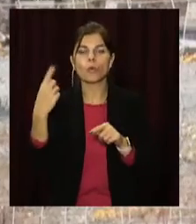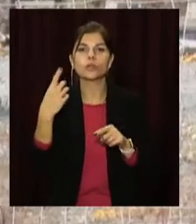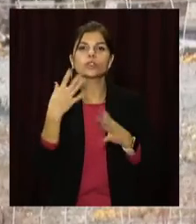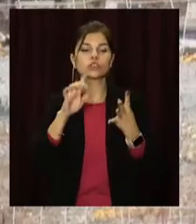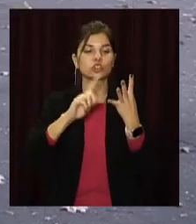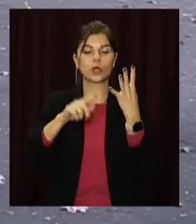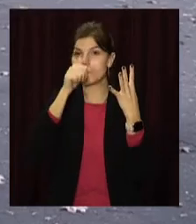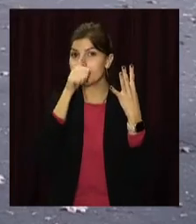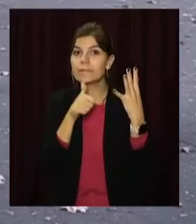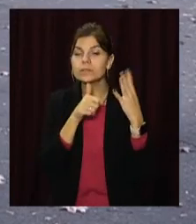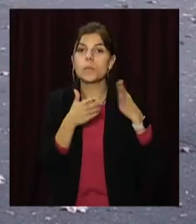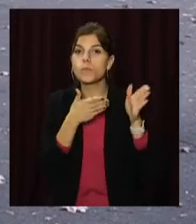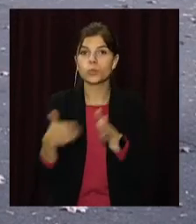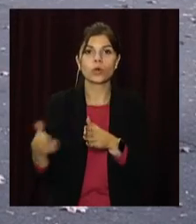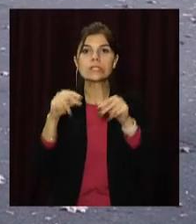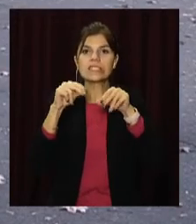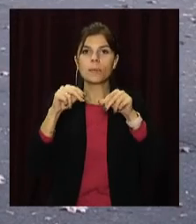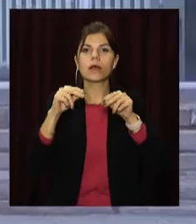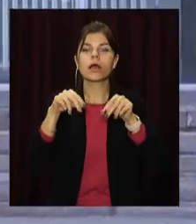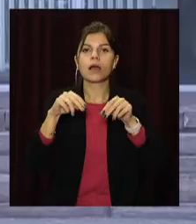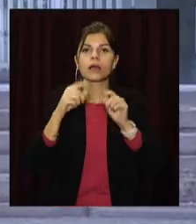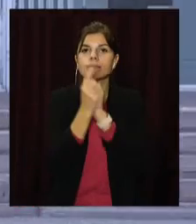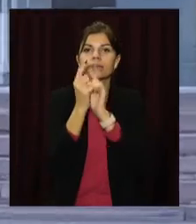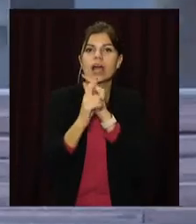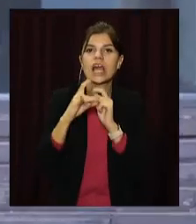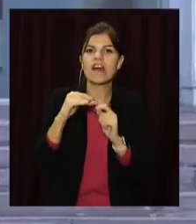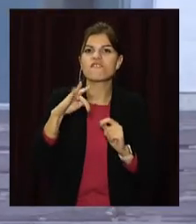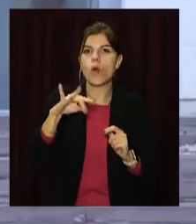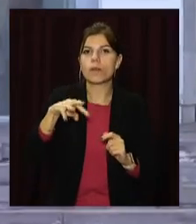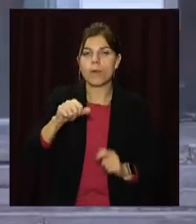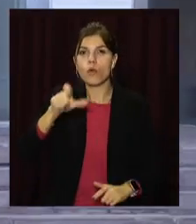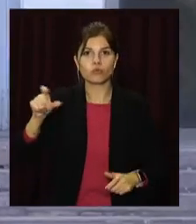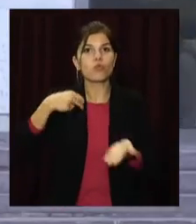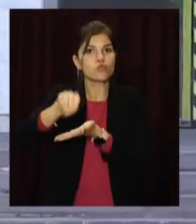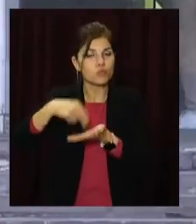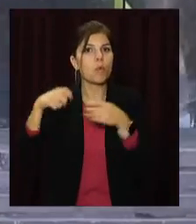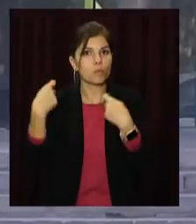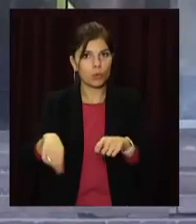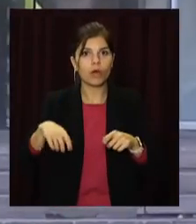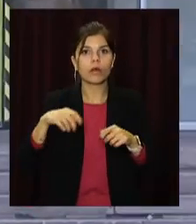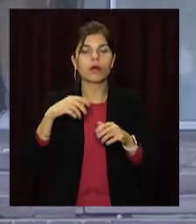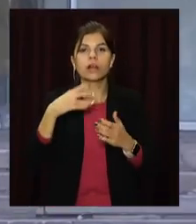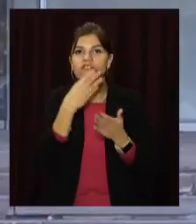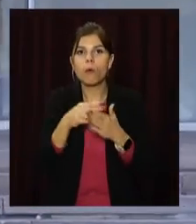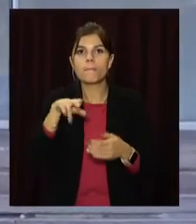четвертий місяць поспіль триває земельна реформа. Мешканці області активно купують та продають на діли.